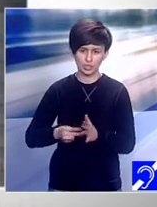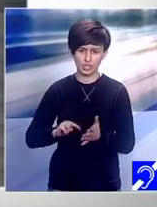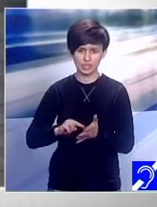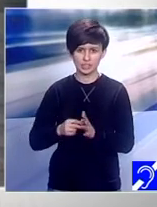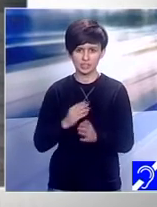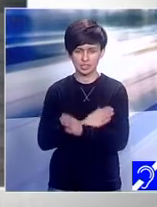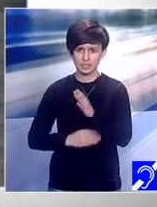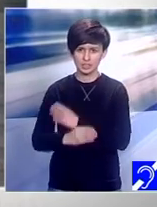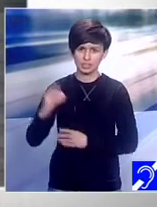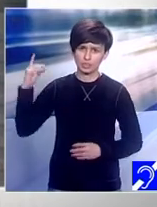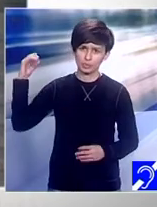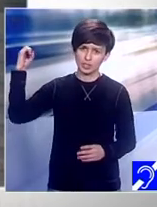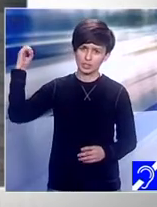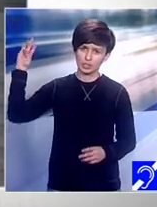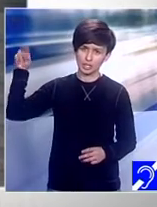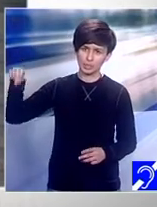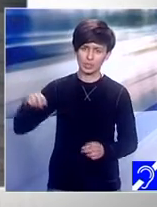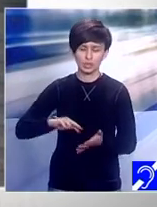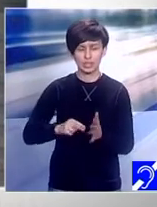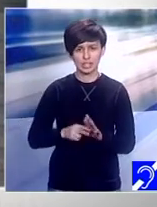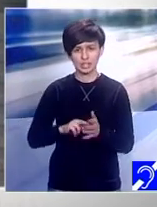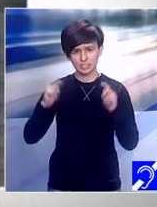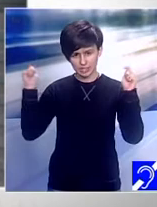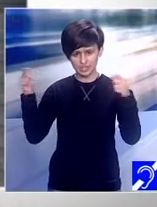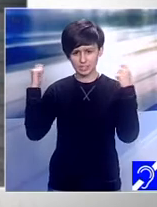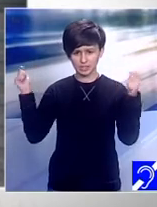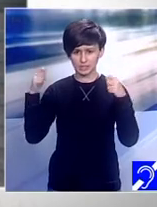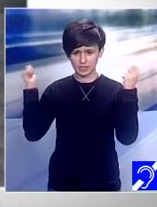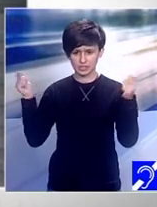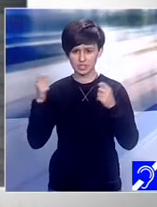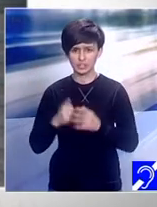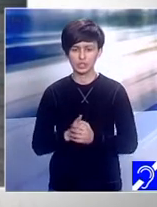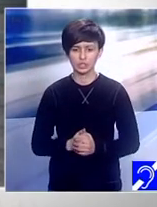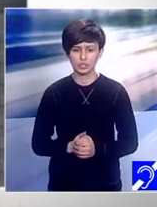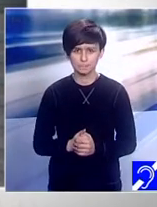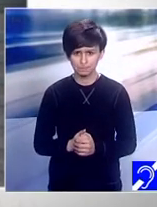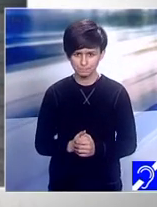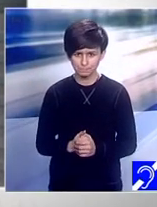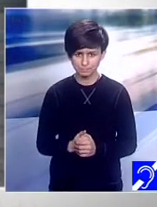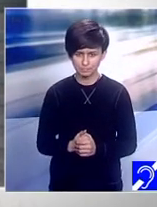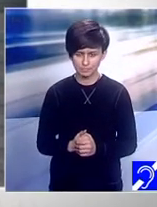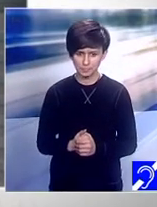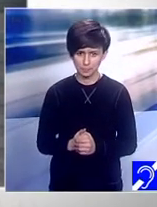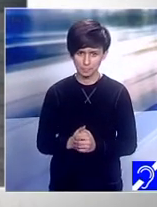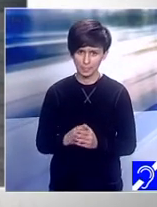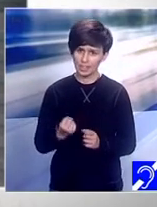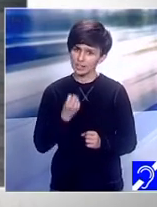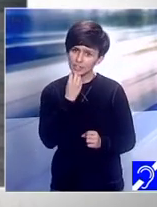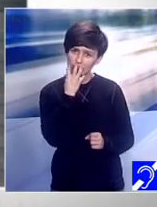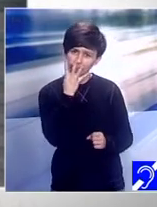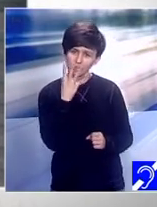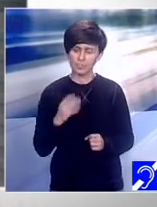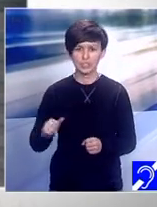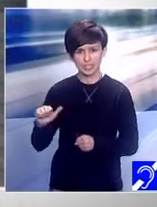sindrom down, organizează festivalul Flori de Mai, Flori de Speranță, Flori de Mai, Flori de Speranță, care include și